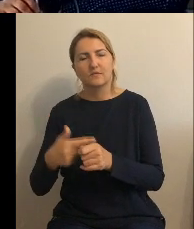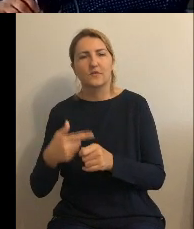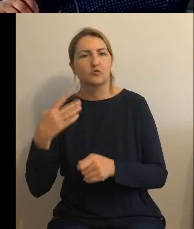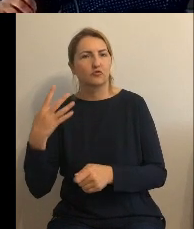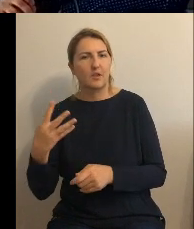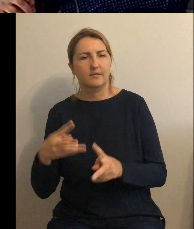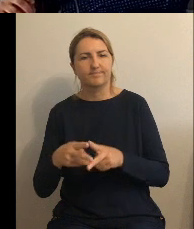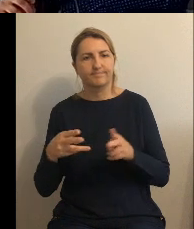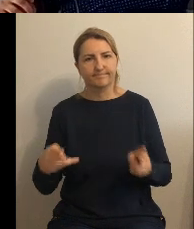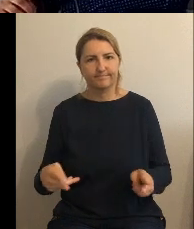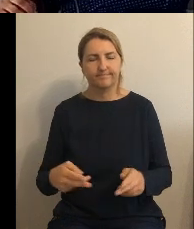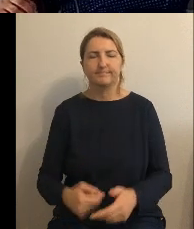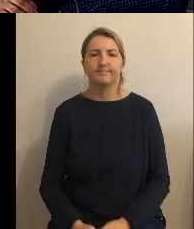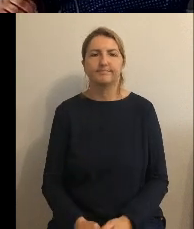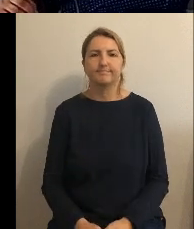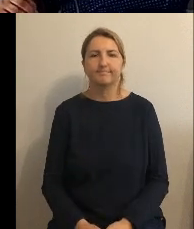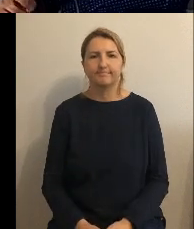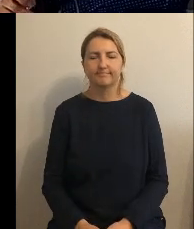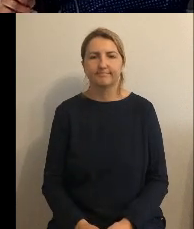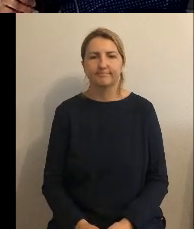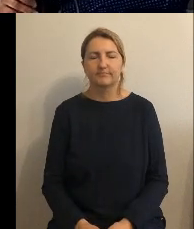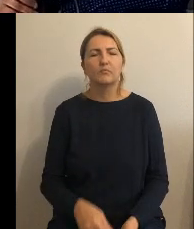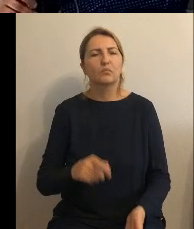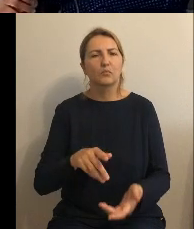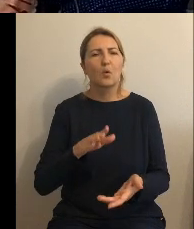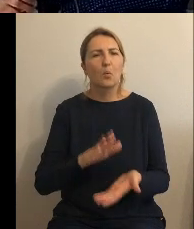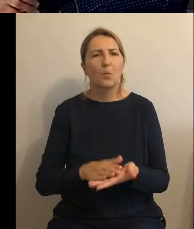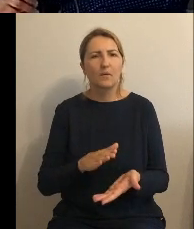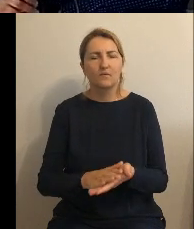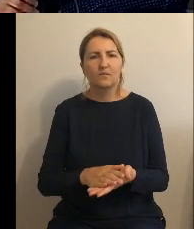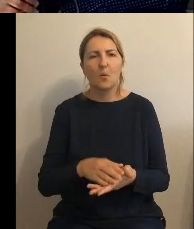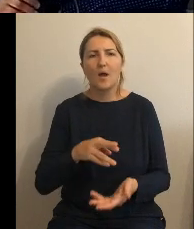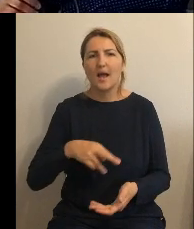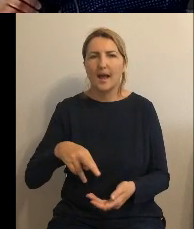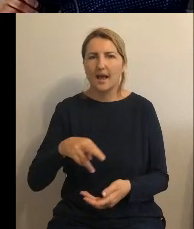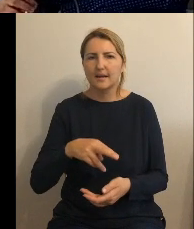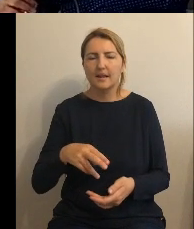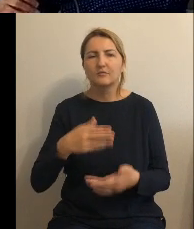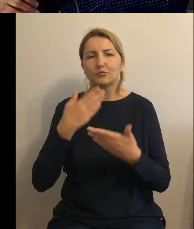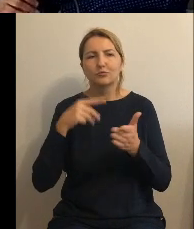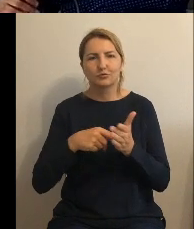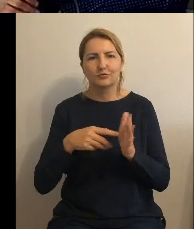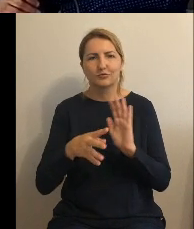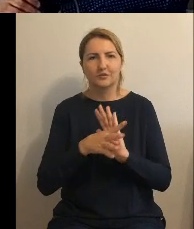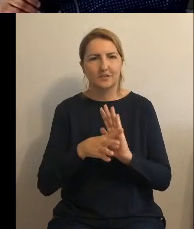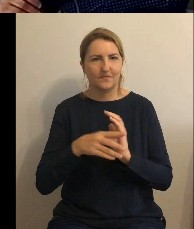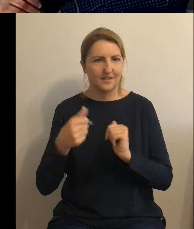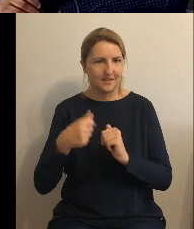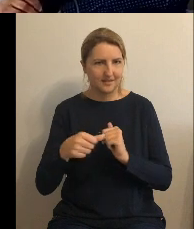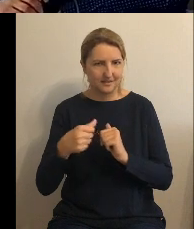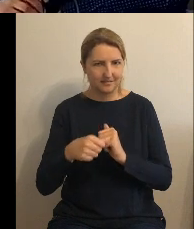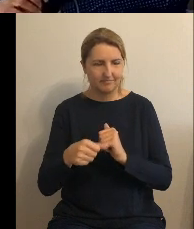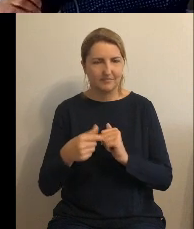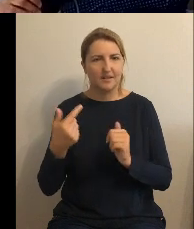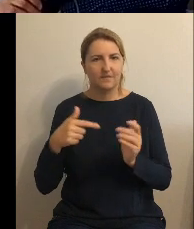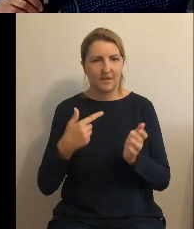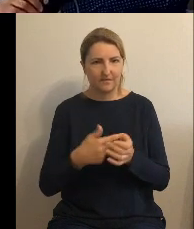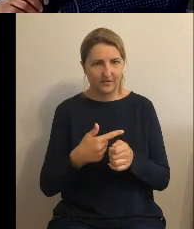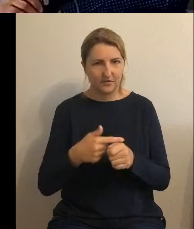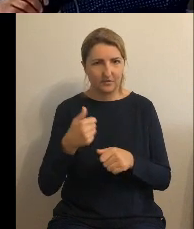uchwały uchwała rady gminy Gruta z dnia 19 lipca 2021 roku w sprawie zatwierdzenia